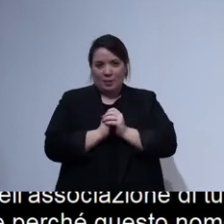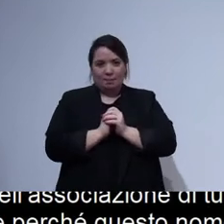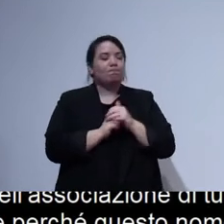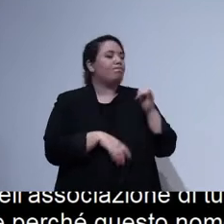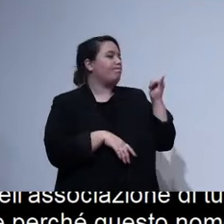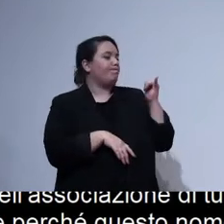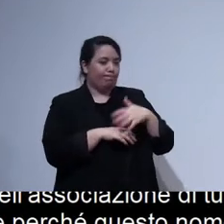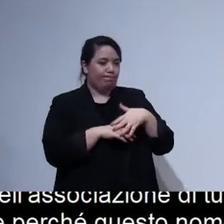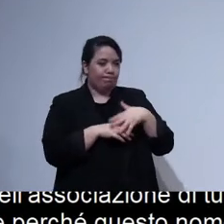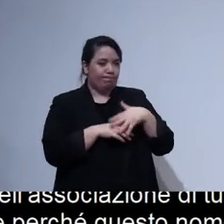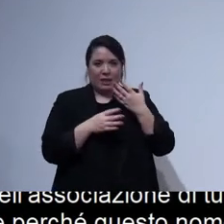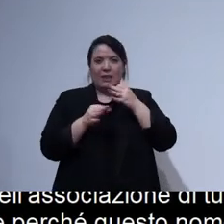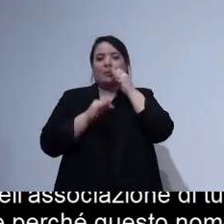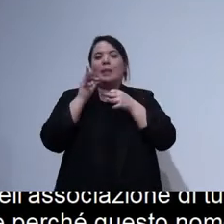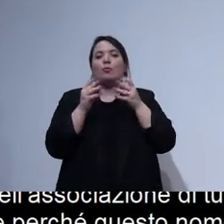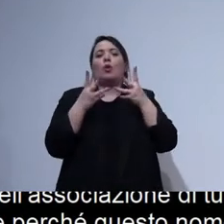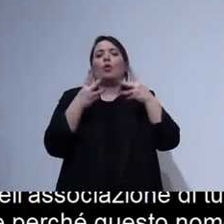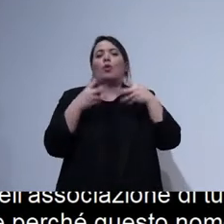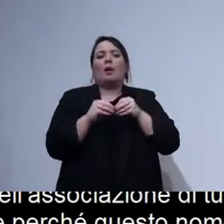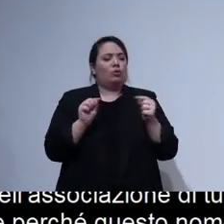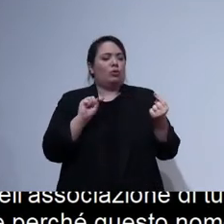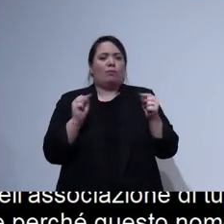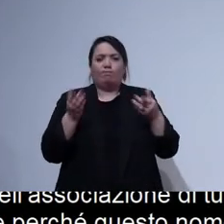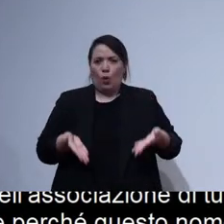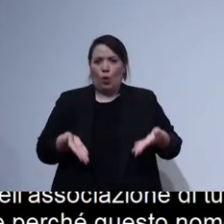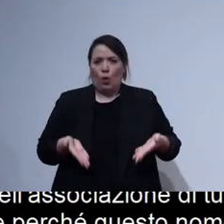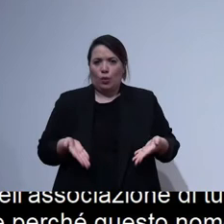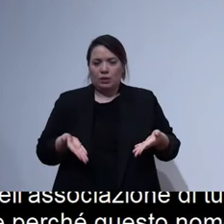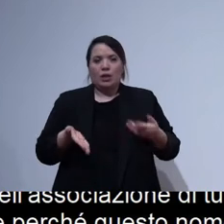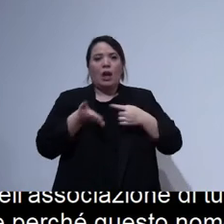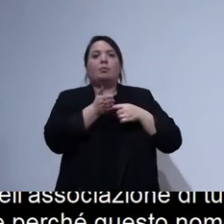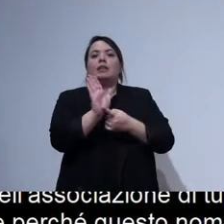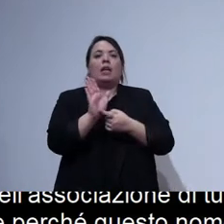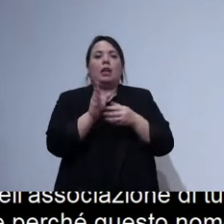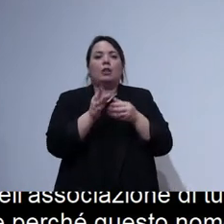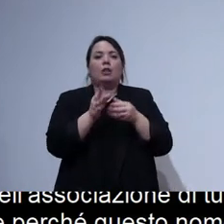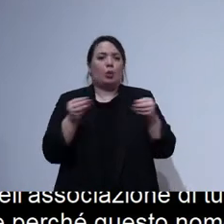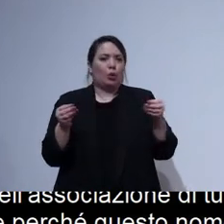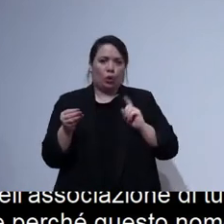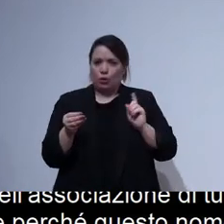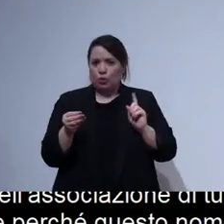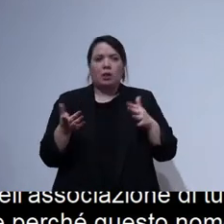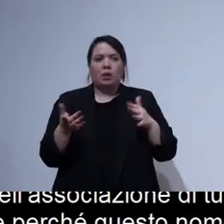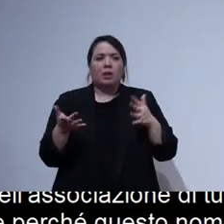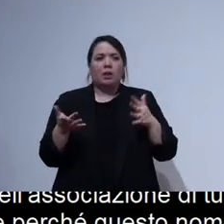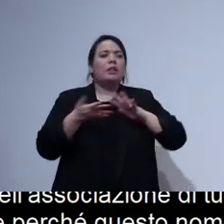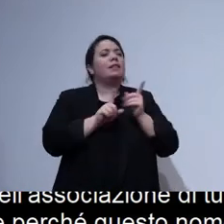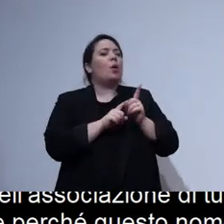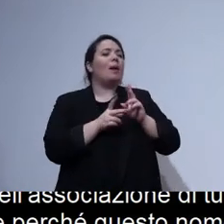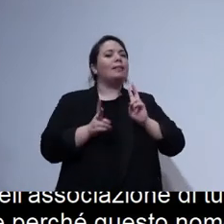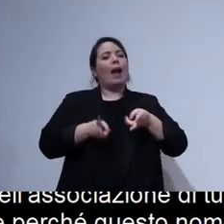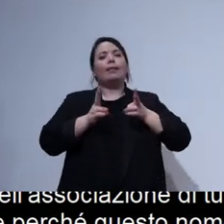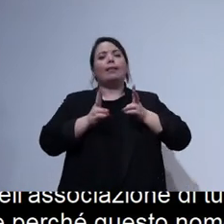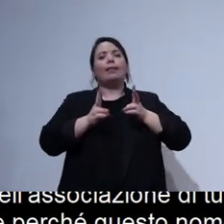questo talk. Non abbiamo una presentazione di prodotto, sarà una chiacchierata, una riflessione